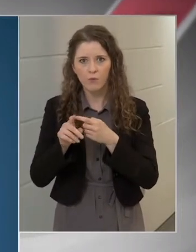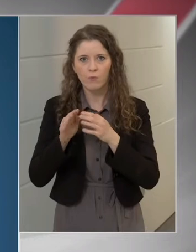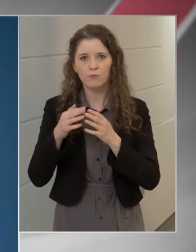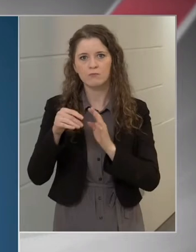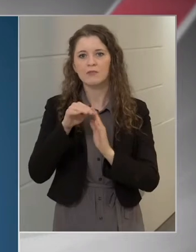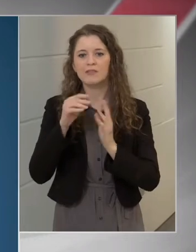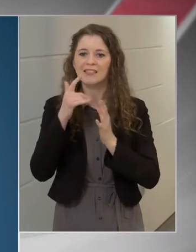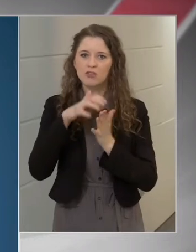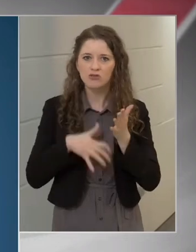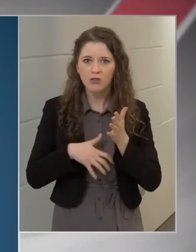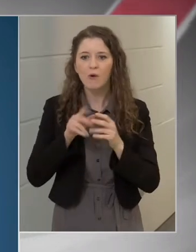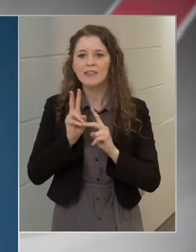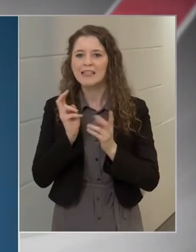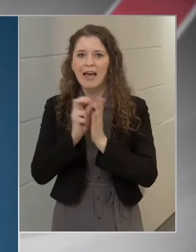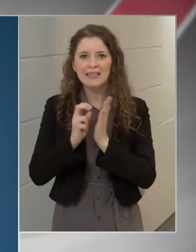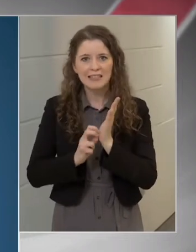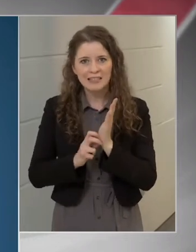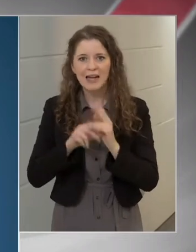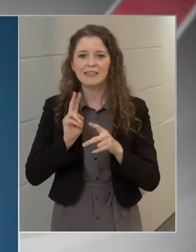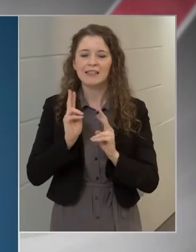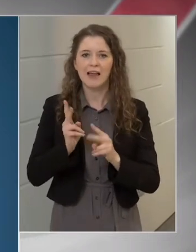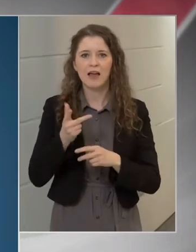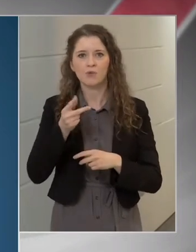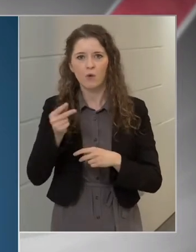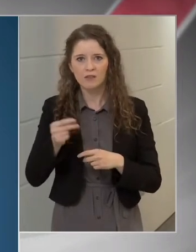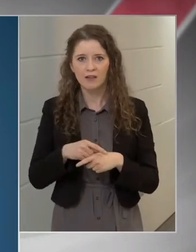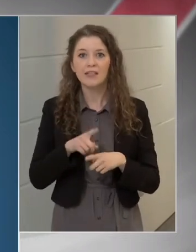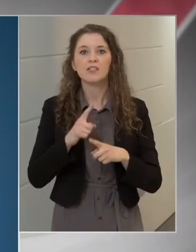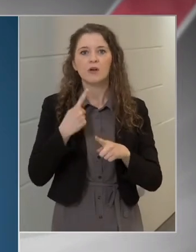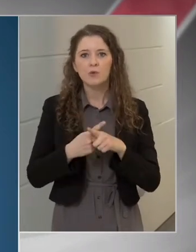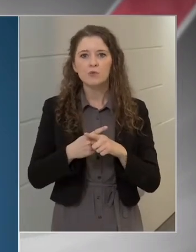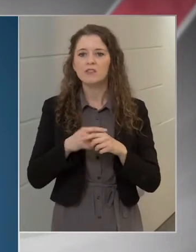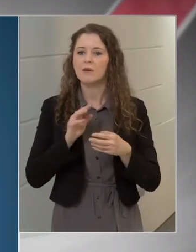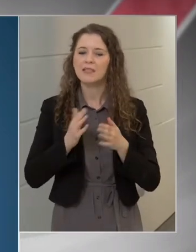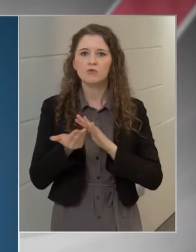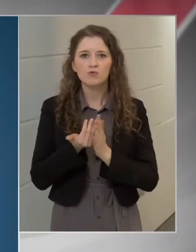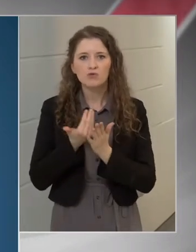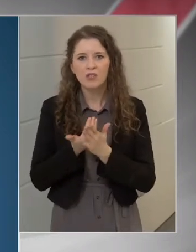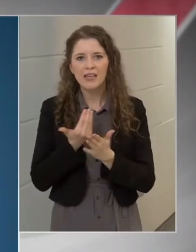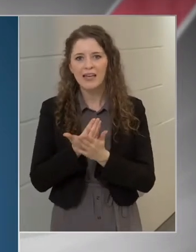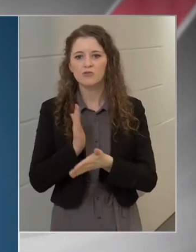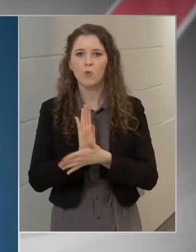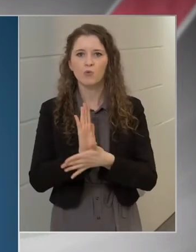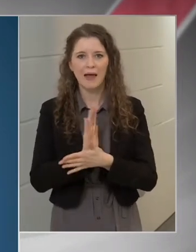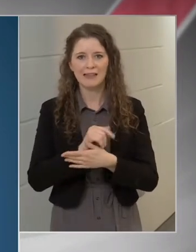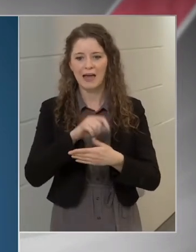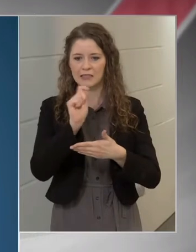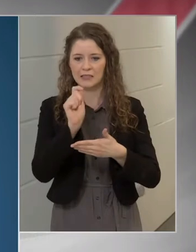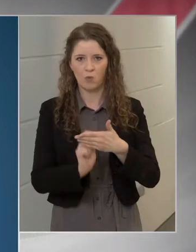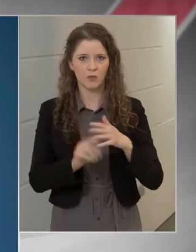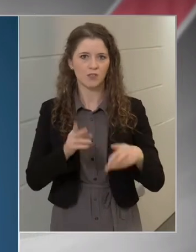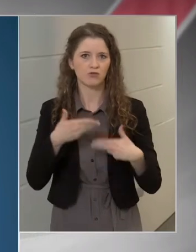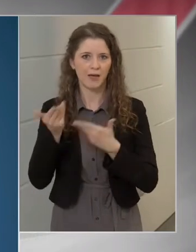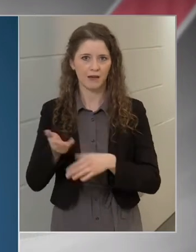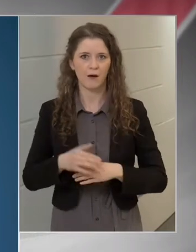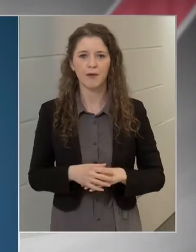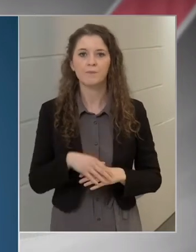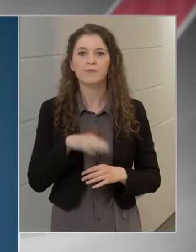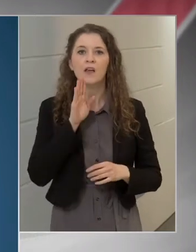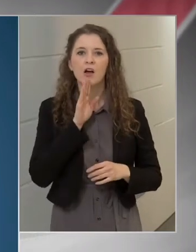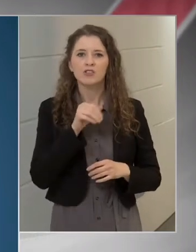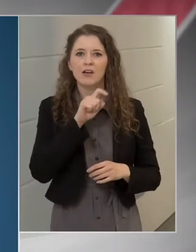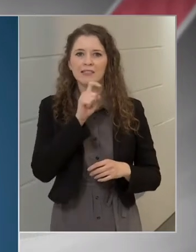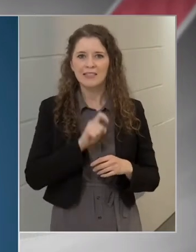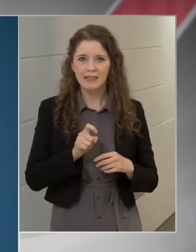az oltóanyagok minden szükséges dokumentációját. Az AstraZeneca oltásához a 60 év alatti